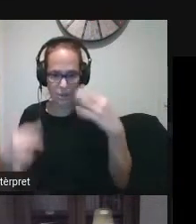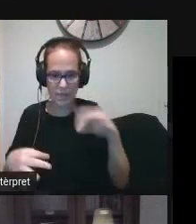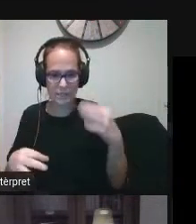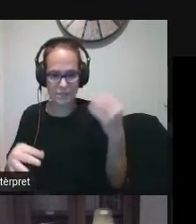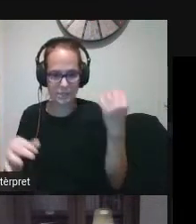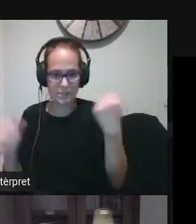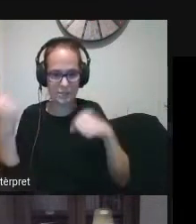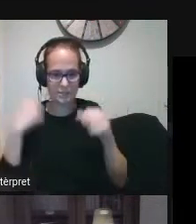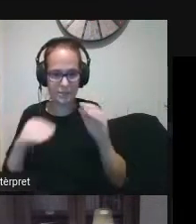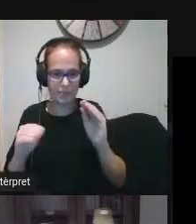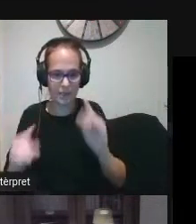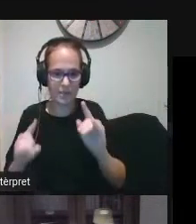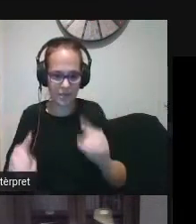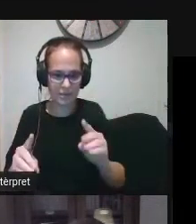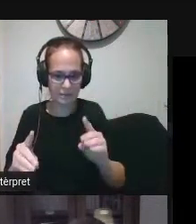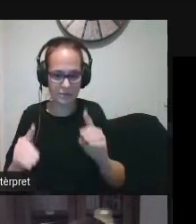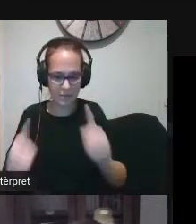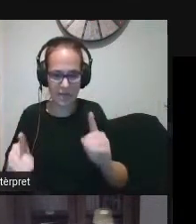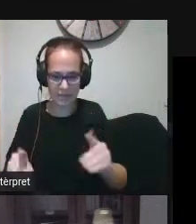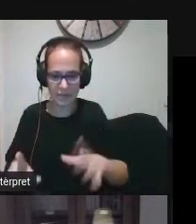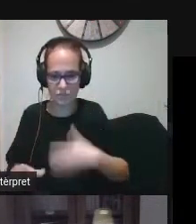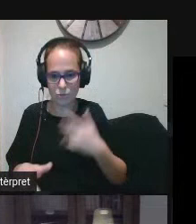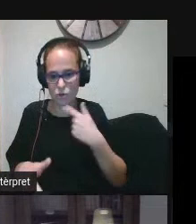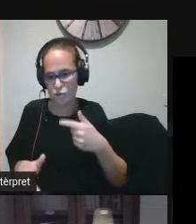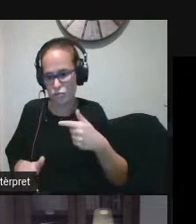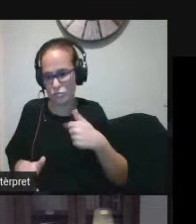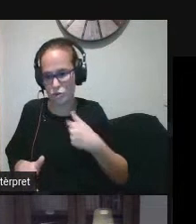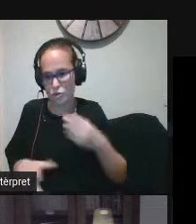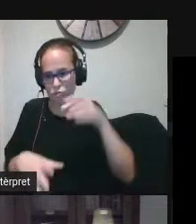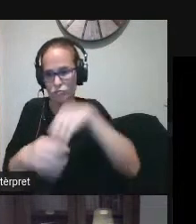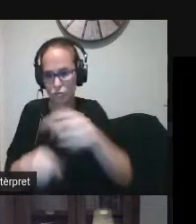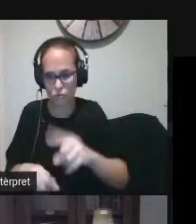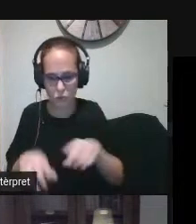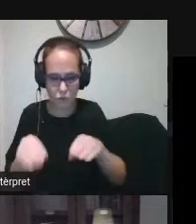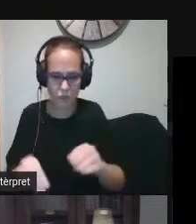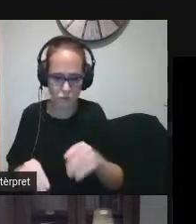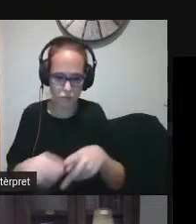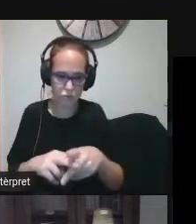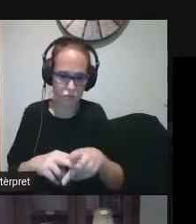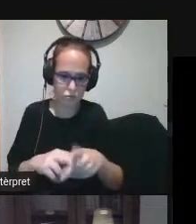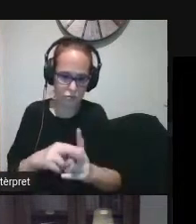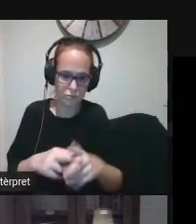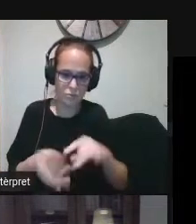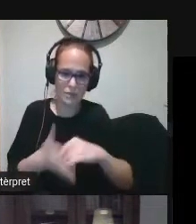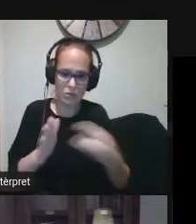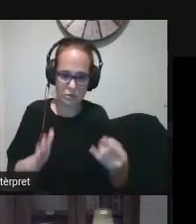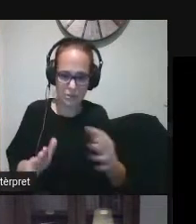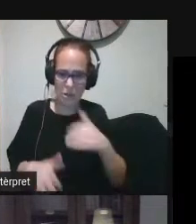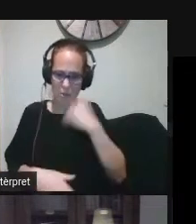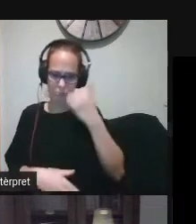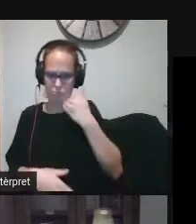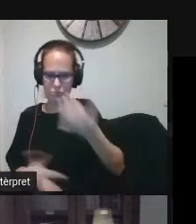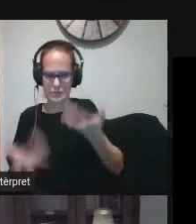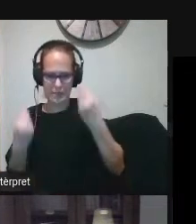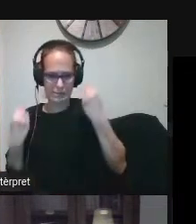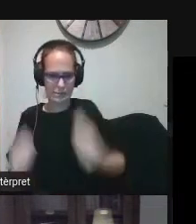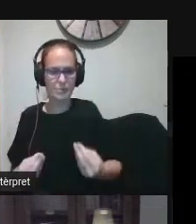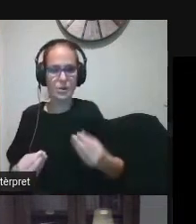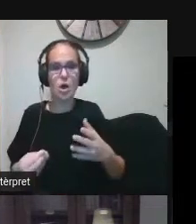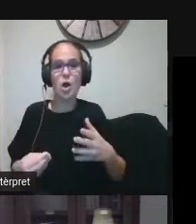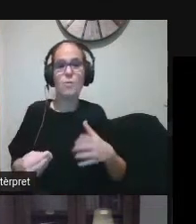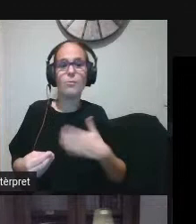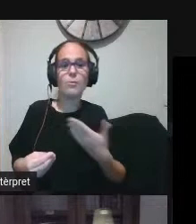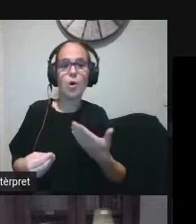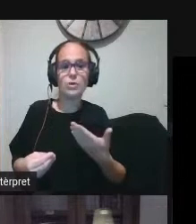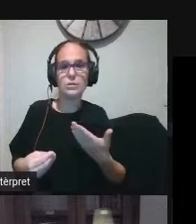introduint la tecnologia tot i que la domini molt per tant a vegades podem confondre competència digital docent només